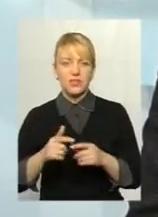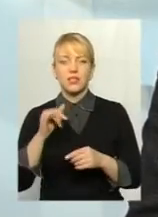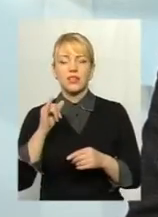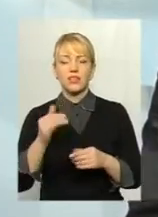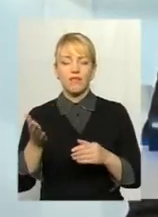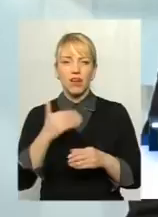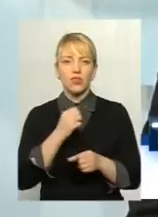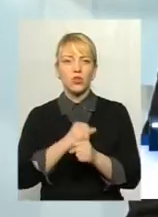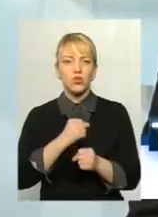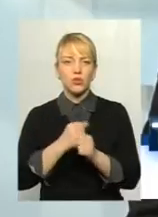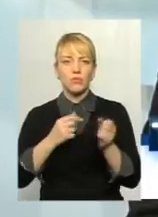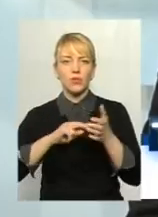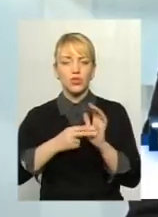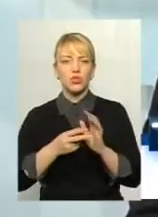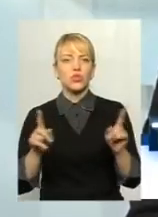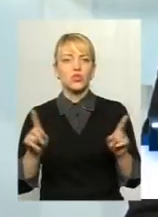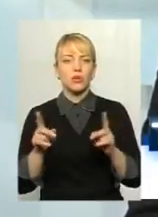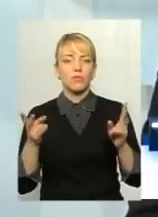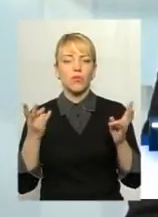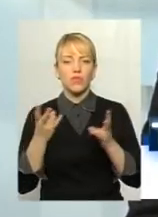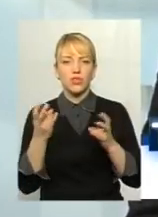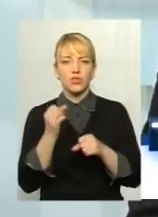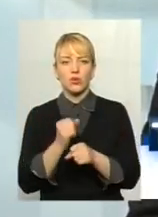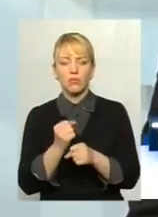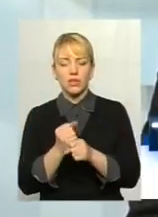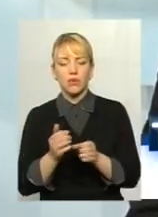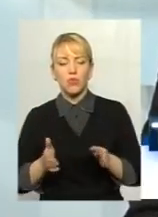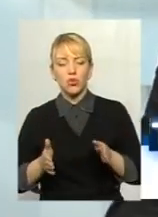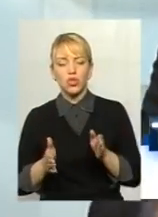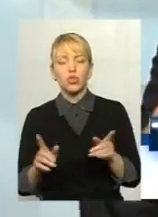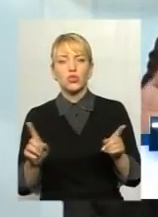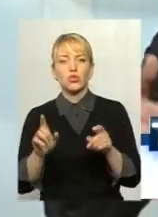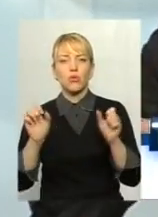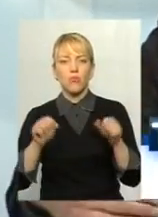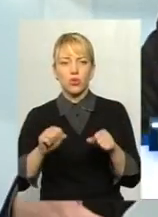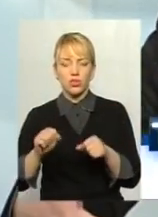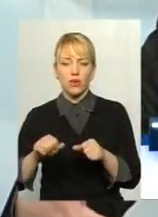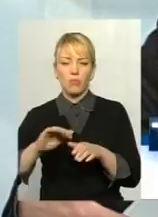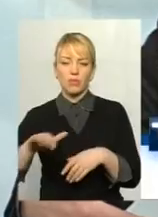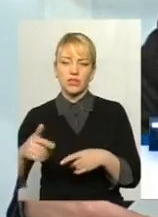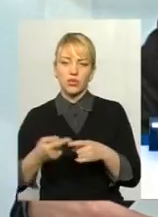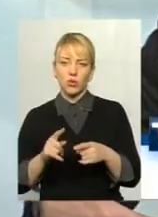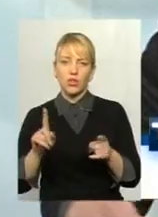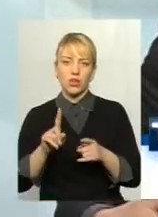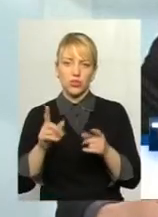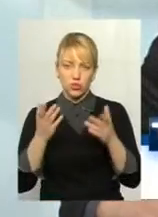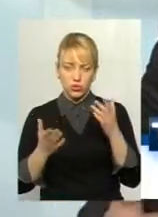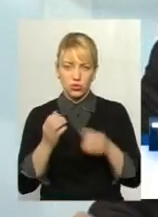Що ми маємо зробити по шляху, щоби, можливо, після того, як ми зробимо ті і ті етапи,